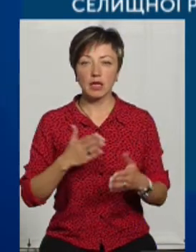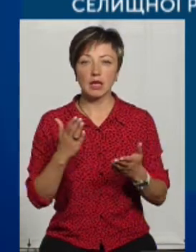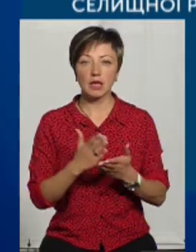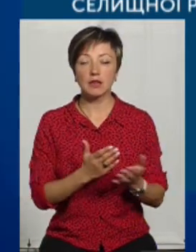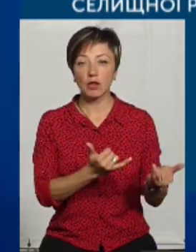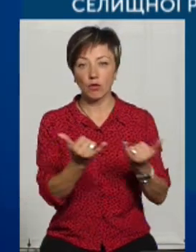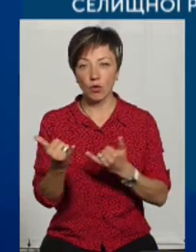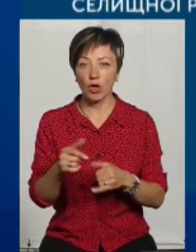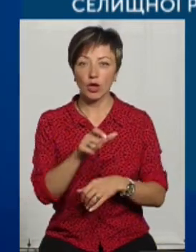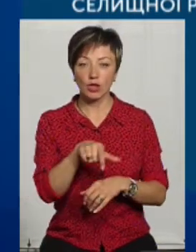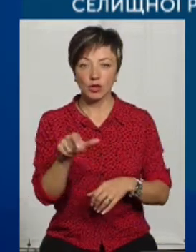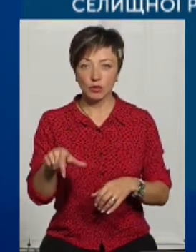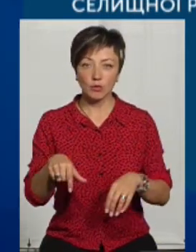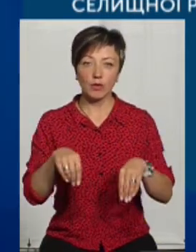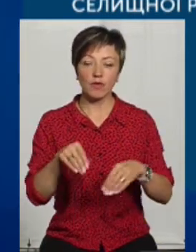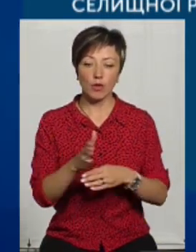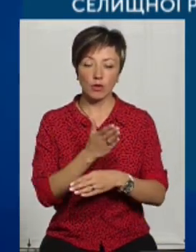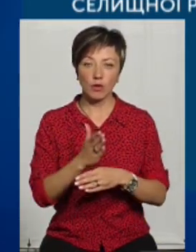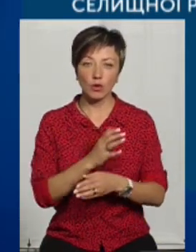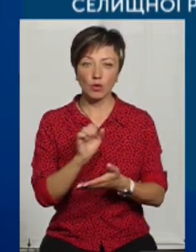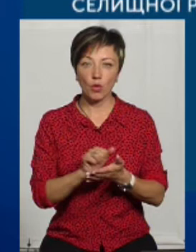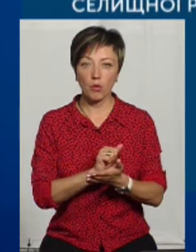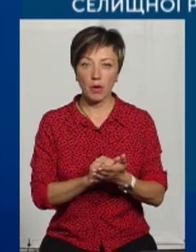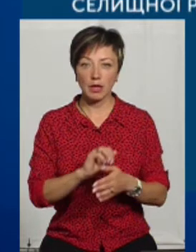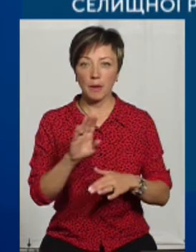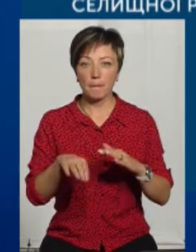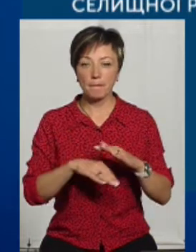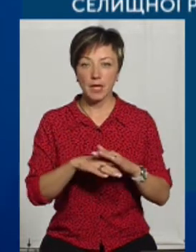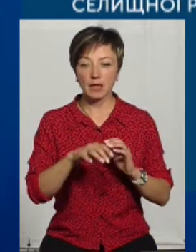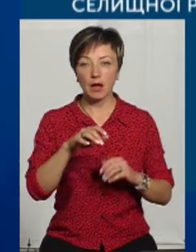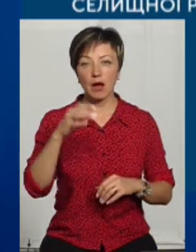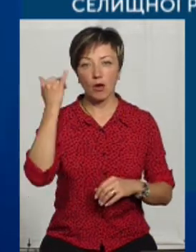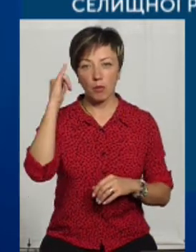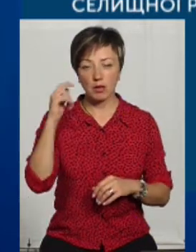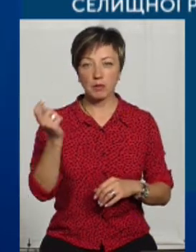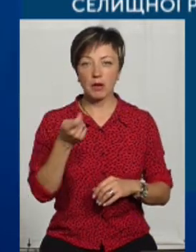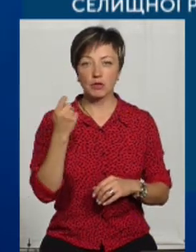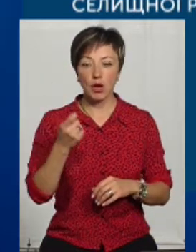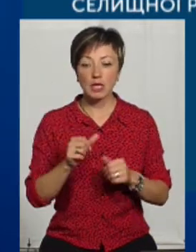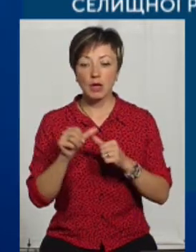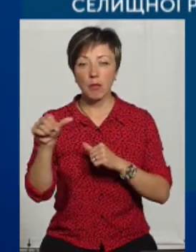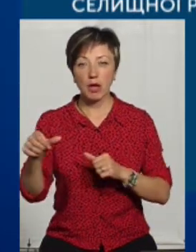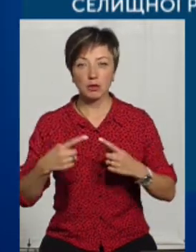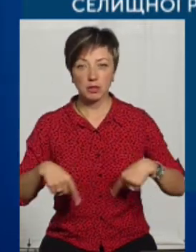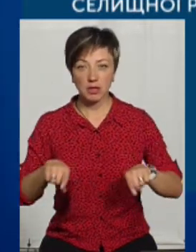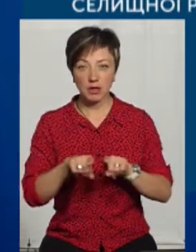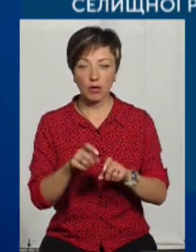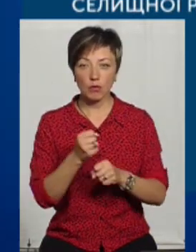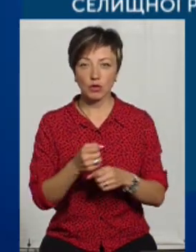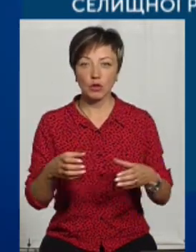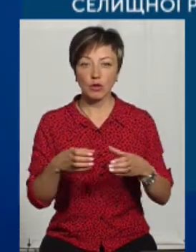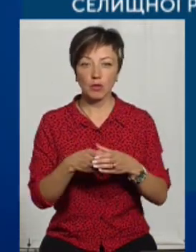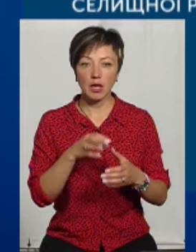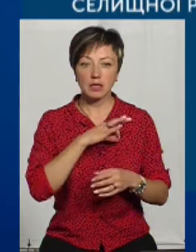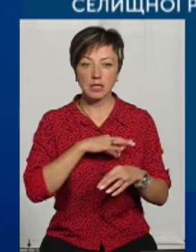Громадяни виготовляють документи під громадські пасовища. Ті, що за межами, у нас була створена робоча група по інтерізації за